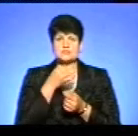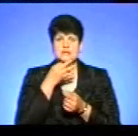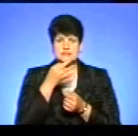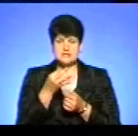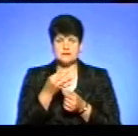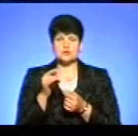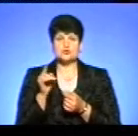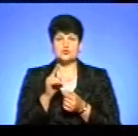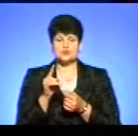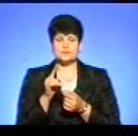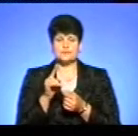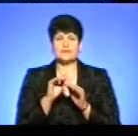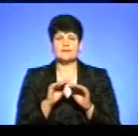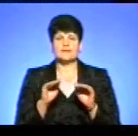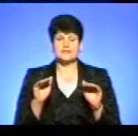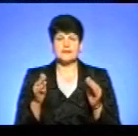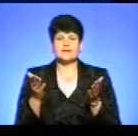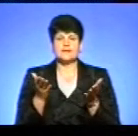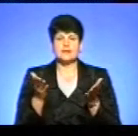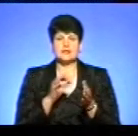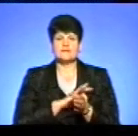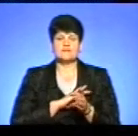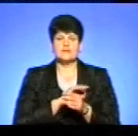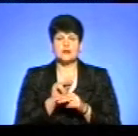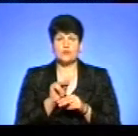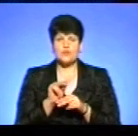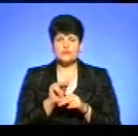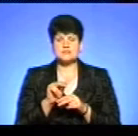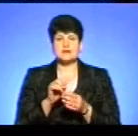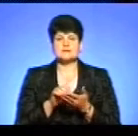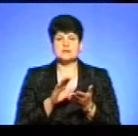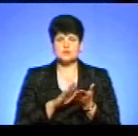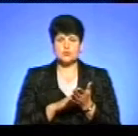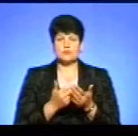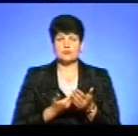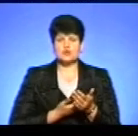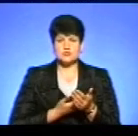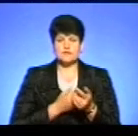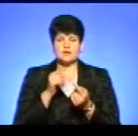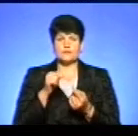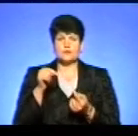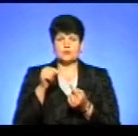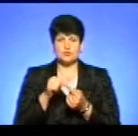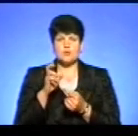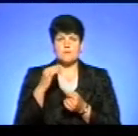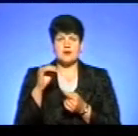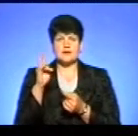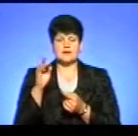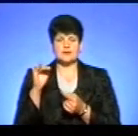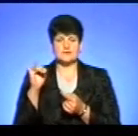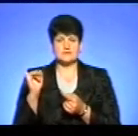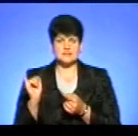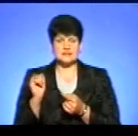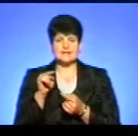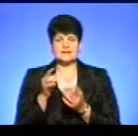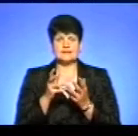наступне, що дітей, які виховуються, але зреєстровані і проживають, відповідно, у Байковецькій ОТГ, їх